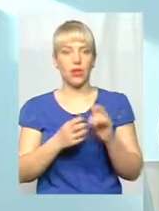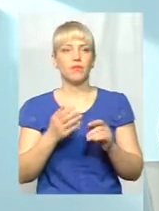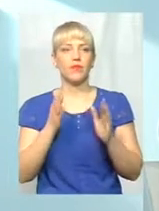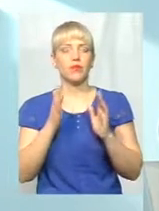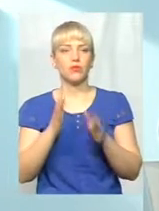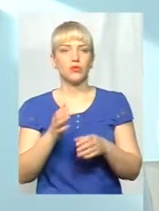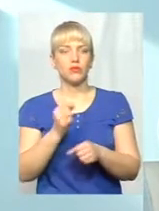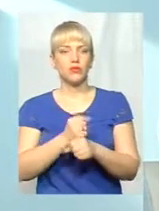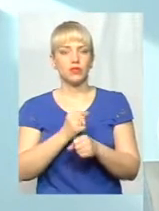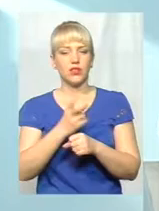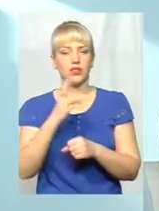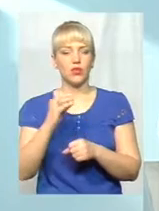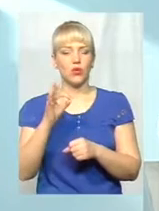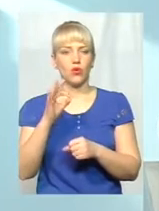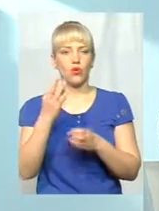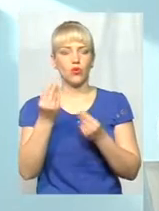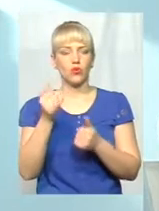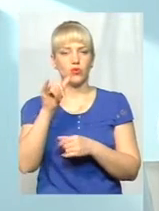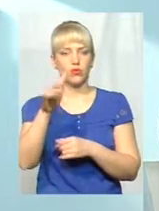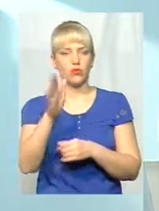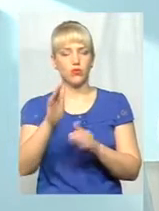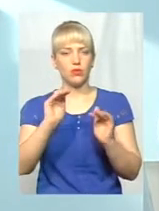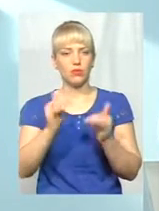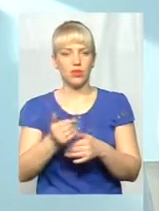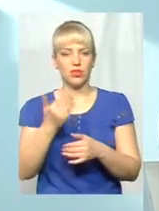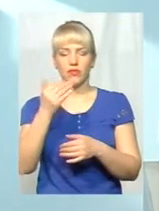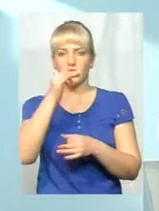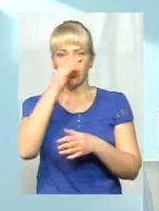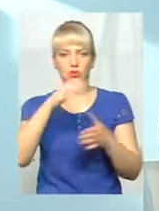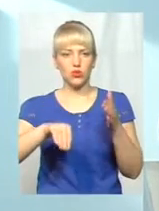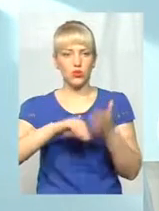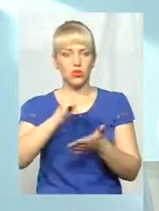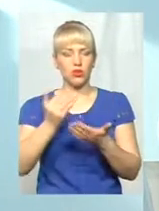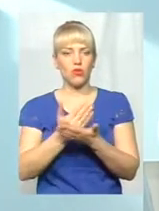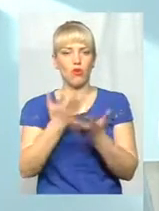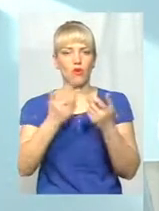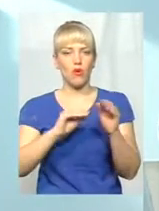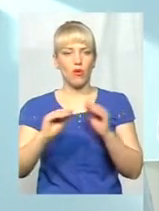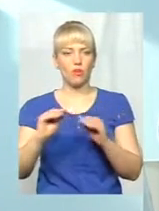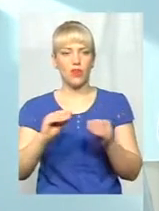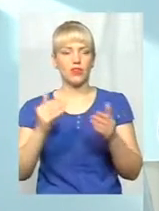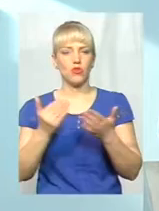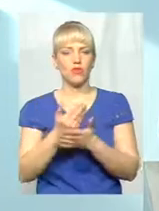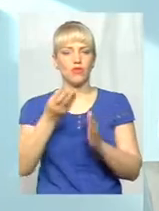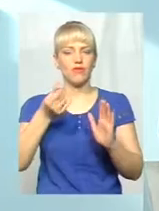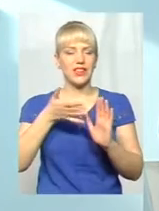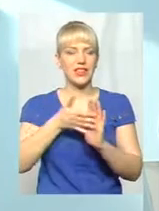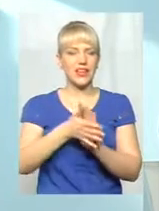буде працювати, але коштів в нього буде менше. Він не зможе закупити нове обладнання, нові витратні матеріали.